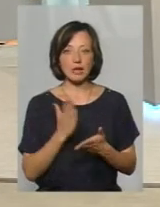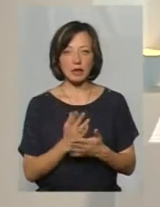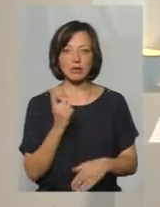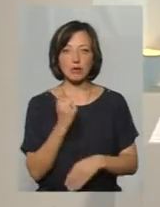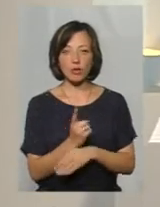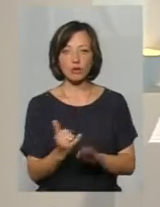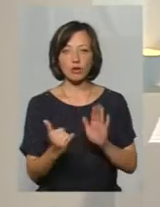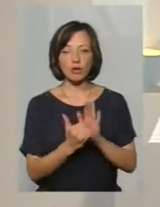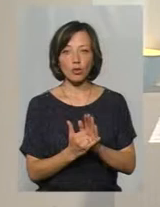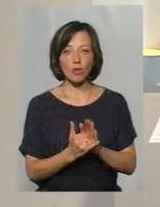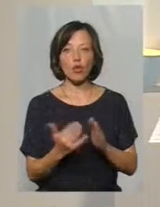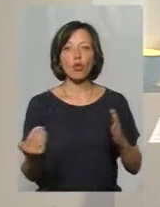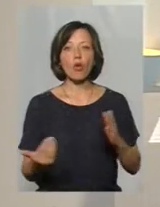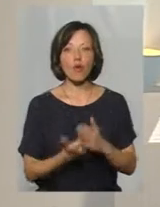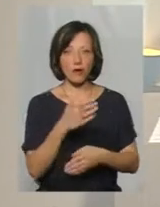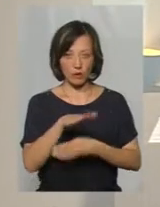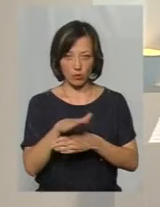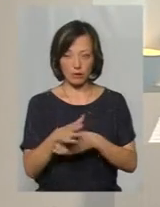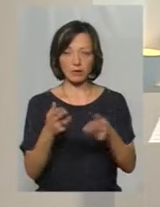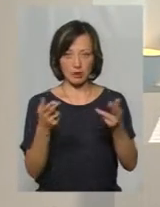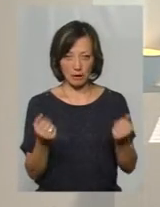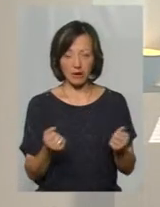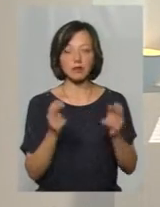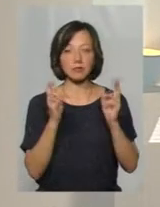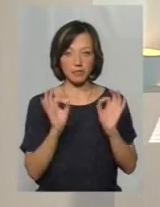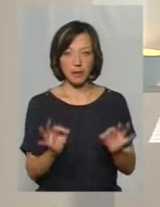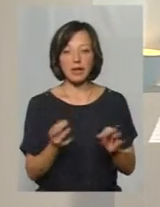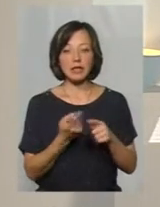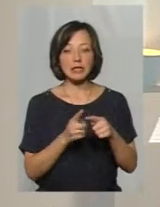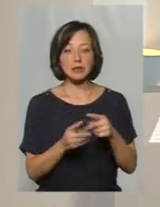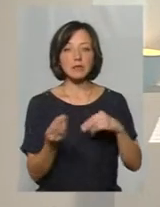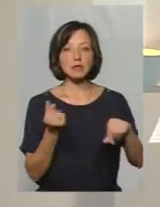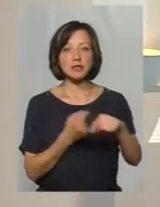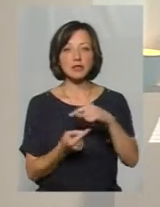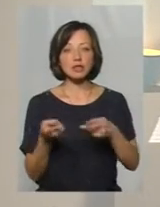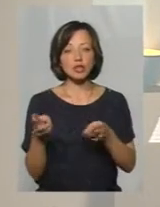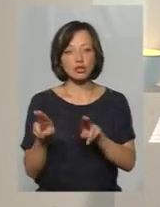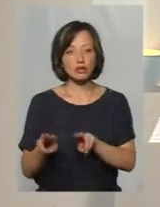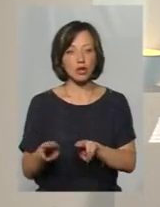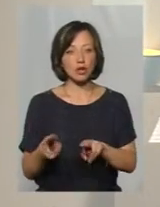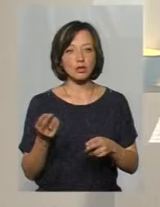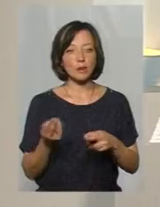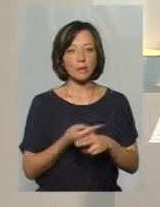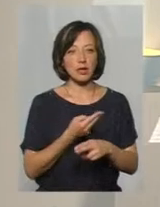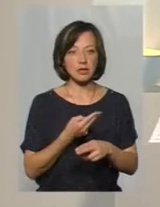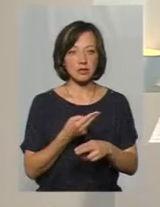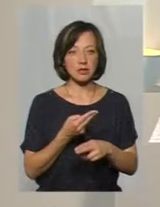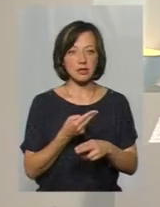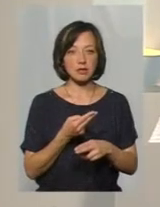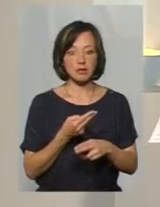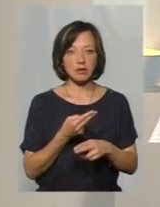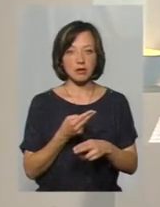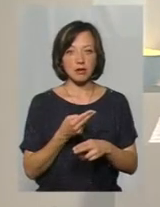встановлення нових тимчасових споруд. Так. От ці підприємці, які залишаються без мафу,